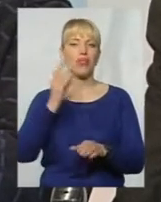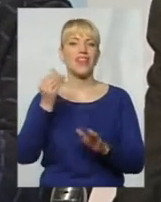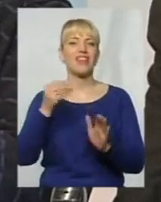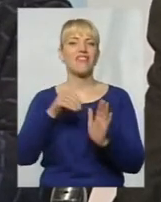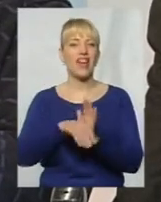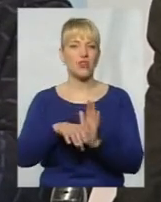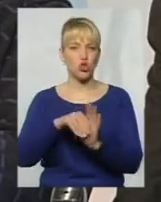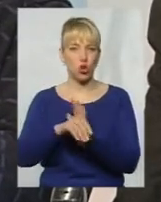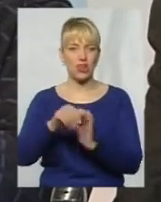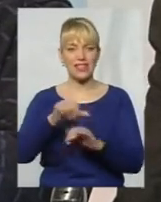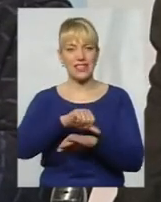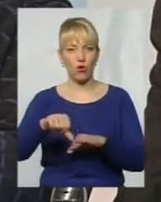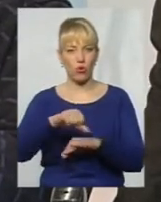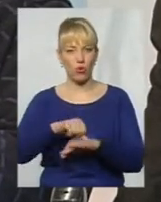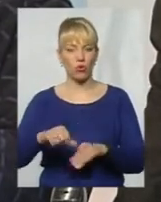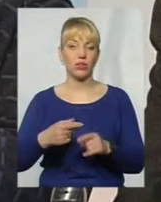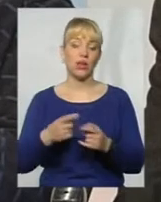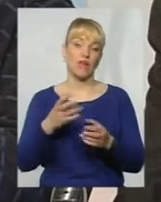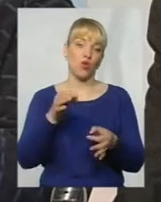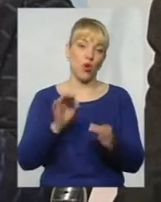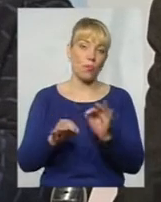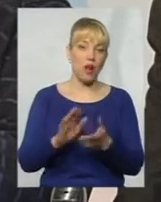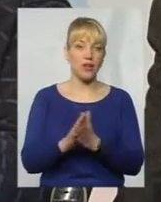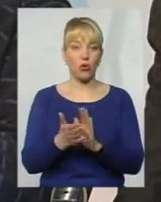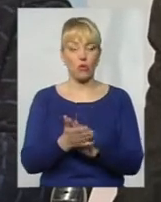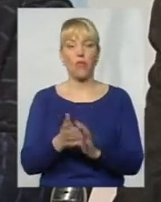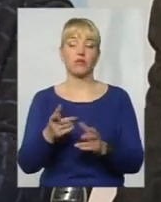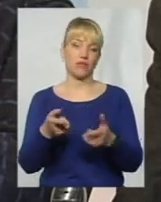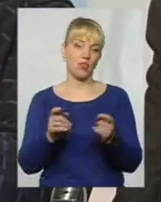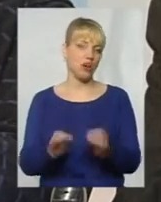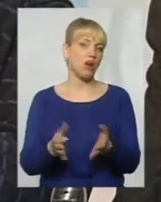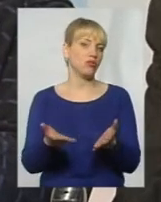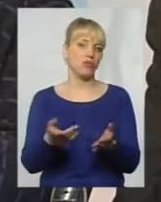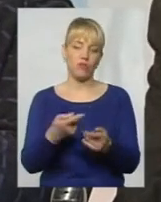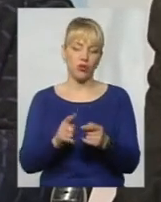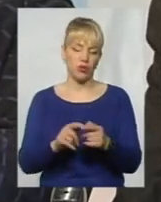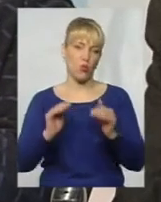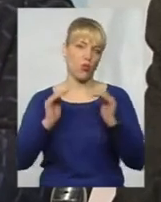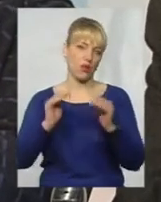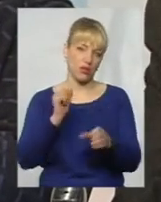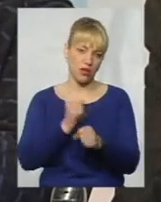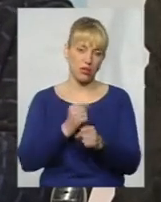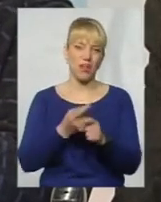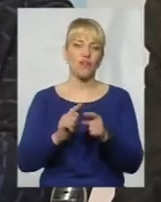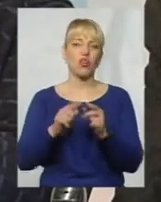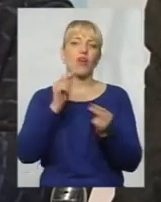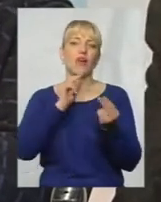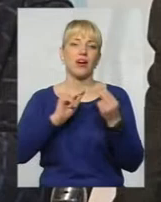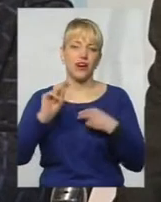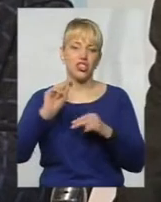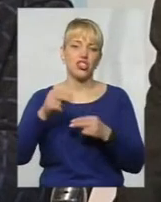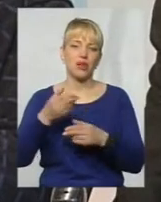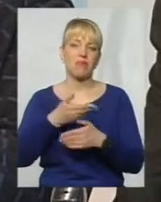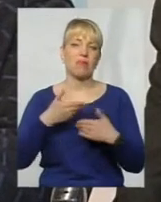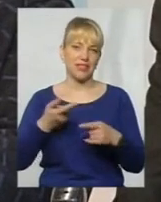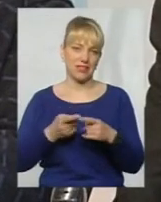Більш спокійних, нормальних умовах, звичайно, вони зробили це укриття, і воно набагато краще, чим те, що зробили ми. Тому що